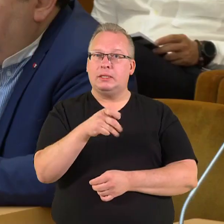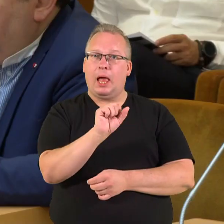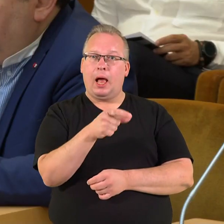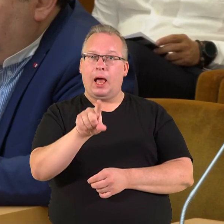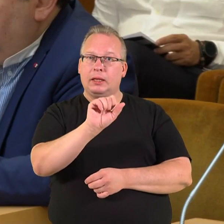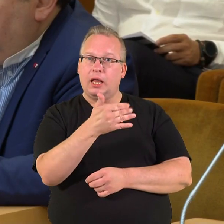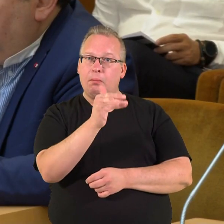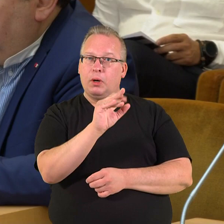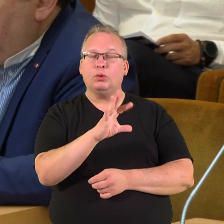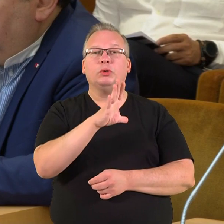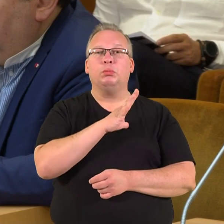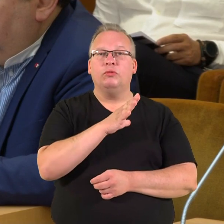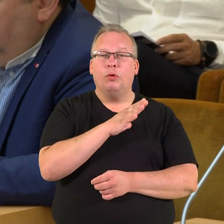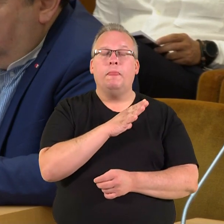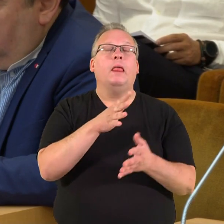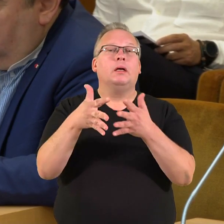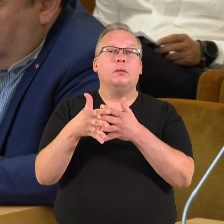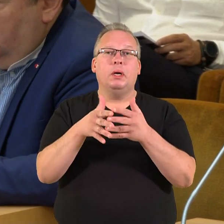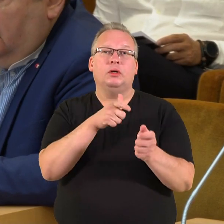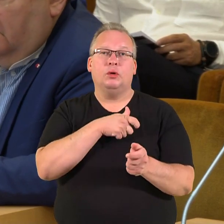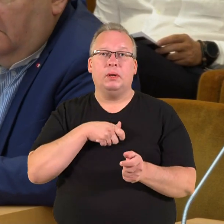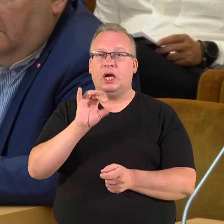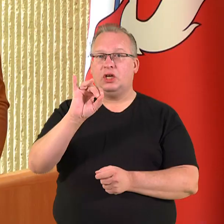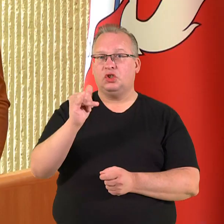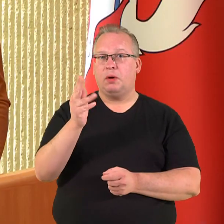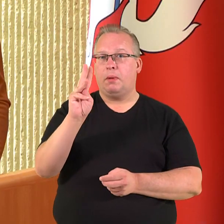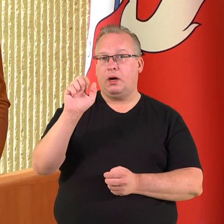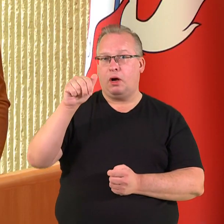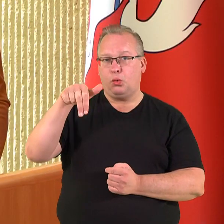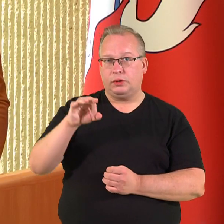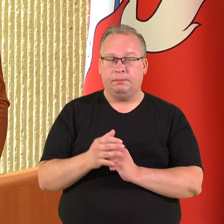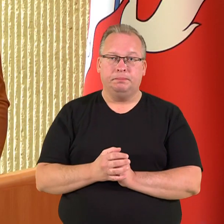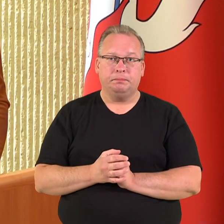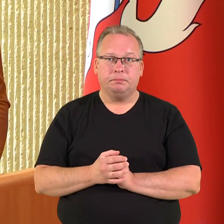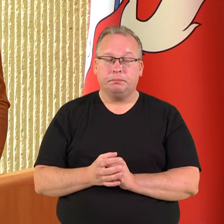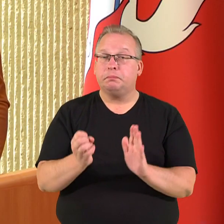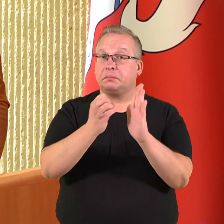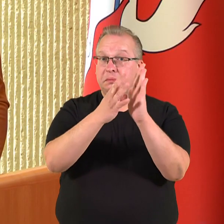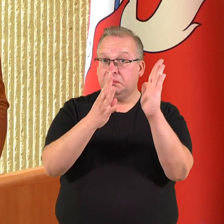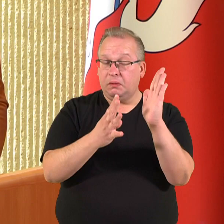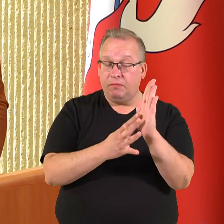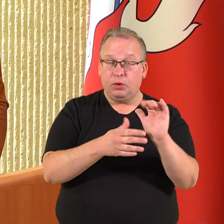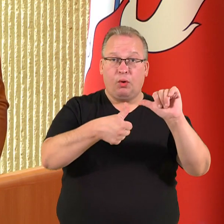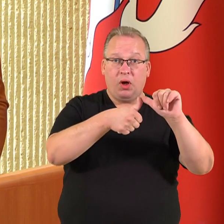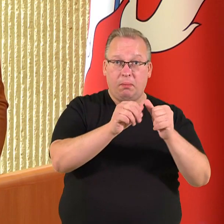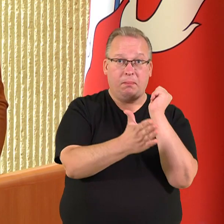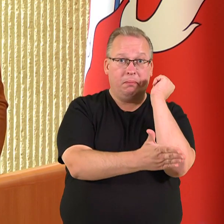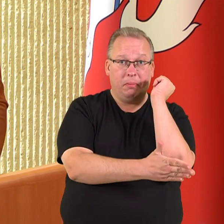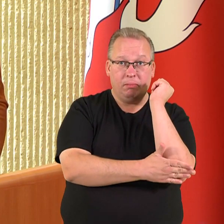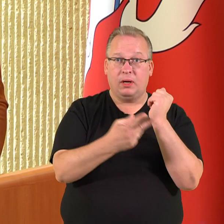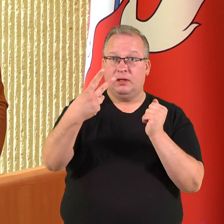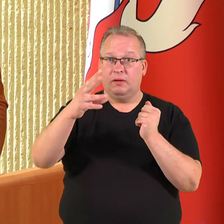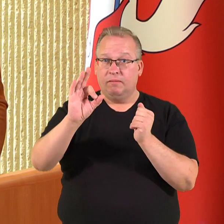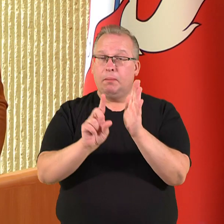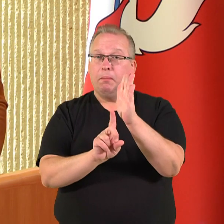bei buvusio JAV kongreso nariu Džono Šimkaus. Nuo XIX amžiaus pabaigos ir XX amžiaus pradžios